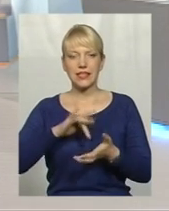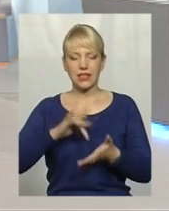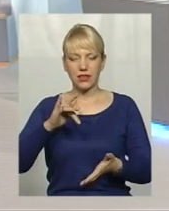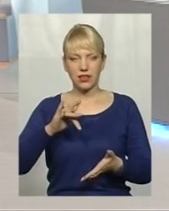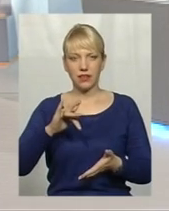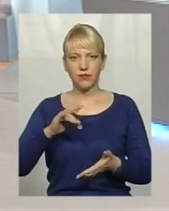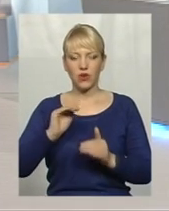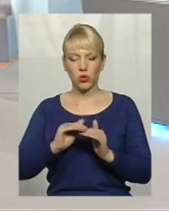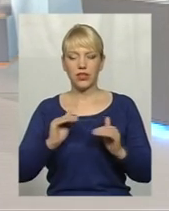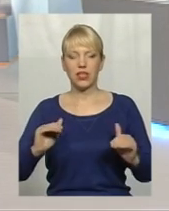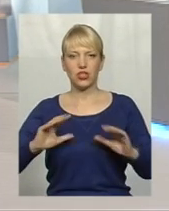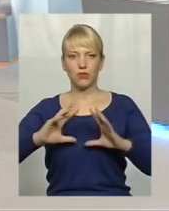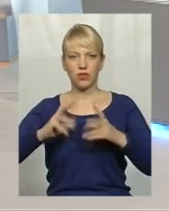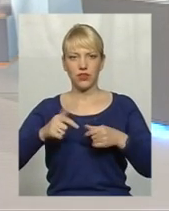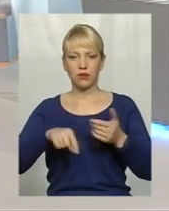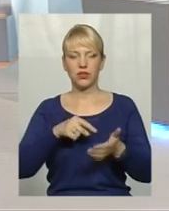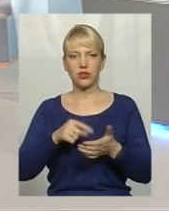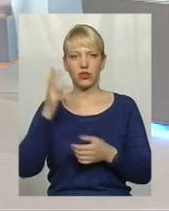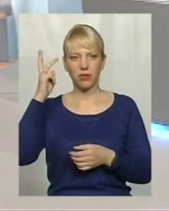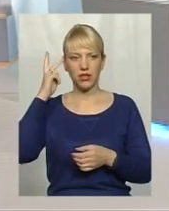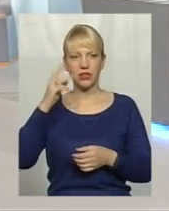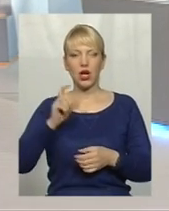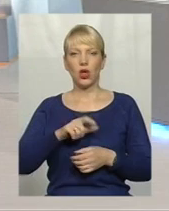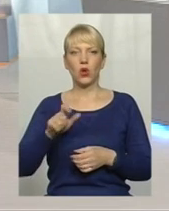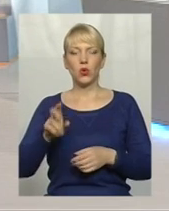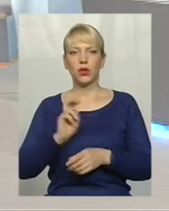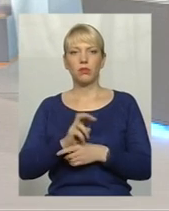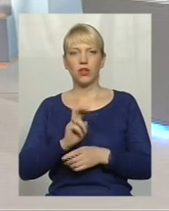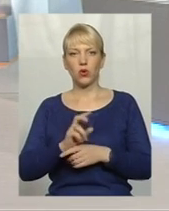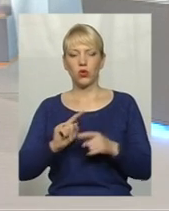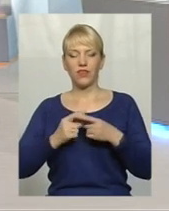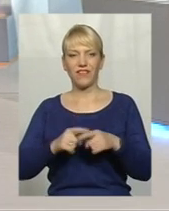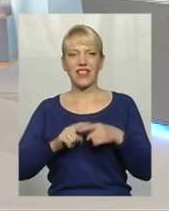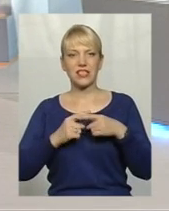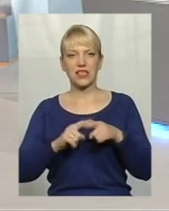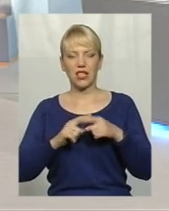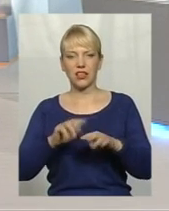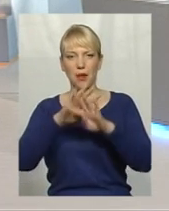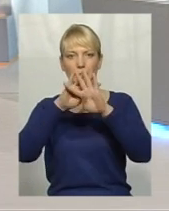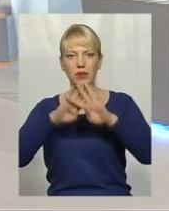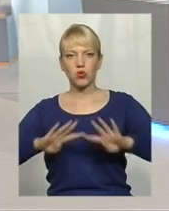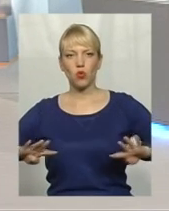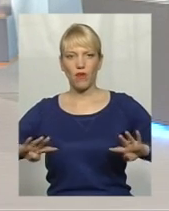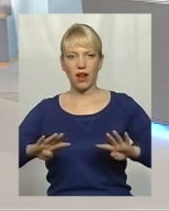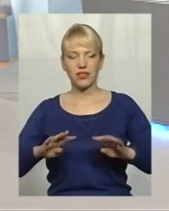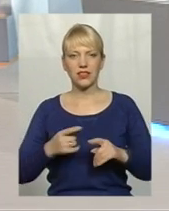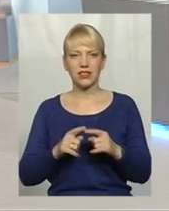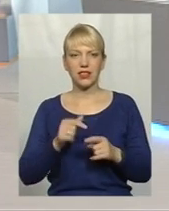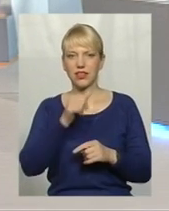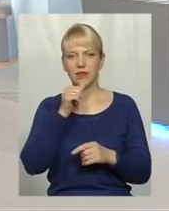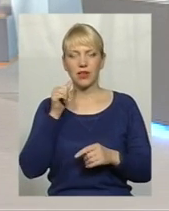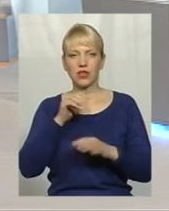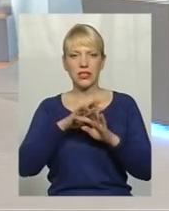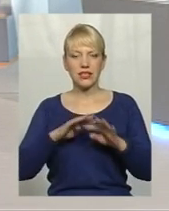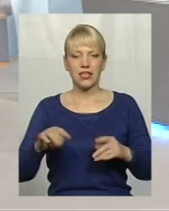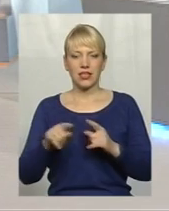сказати, в дитячому світі, в місті Хмельницькому, і люди приходять в'язати маскувальні сітки стільки часу, чи маскувальні